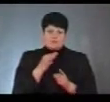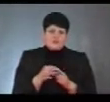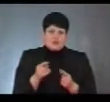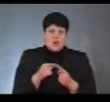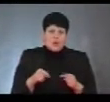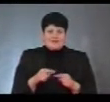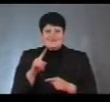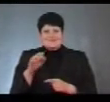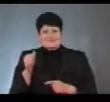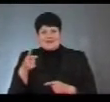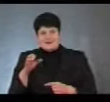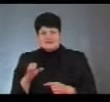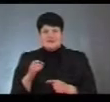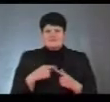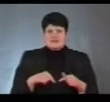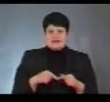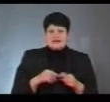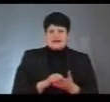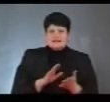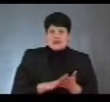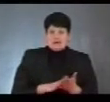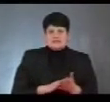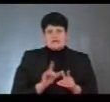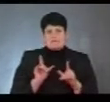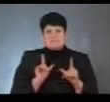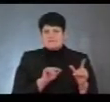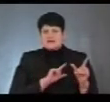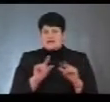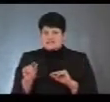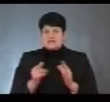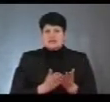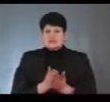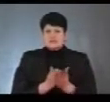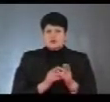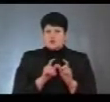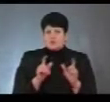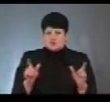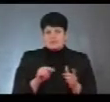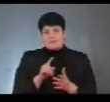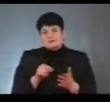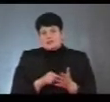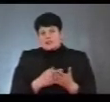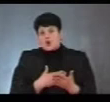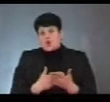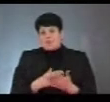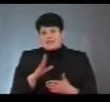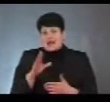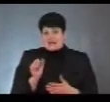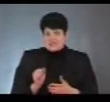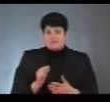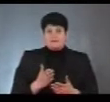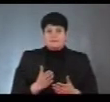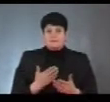бути ЗАГС, може бути відділ реєстрації чи міграційна служба. Надаючи з питань громадянства може бути служба, якщо питання стоїть набуття